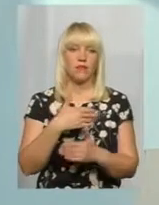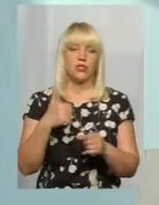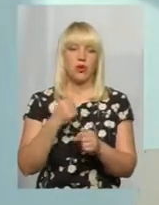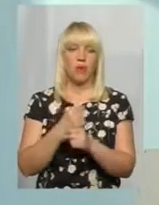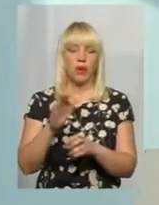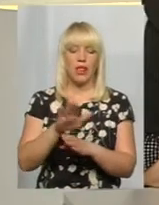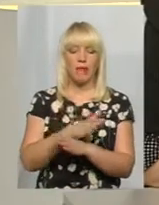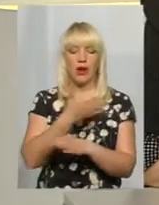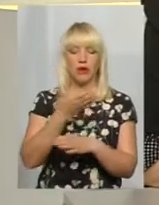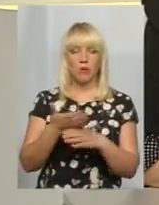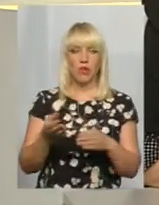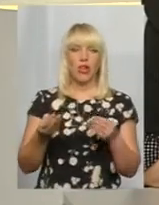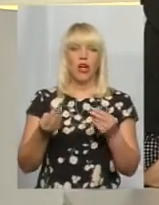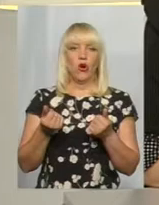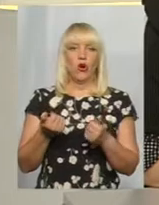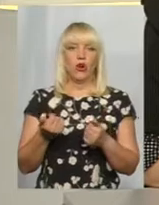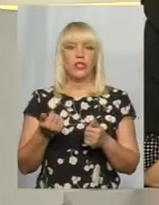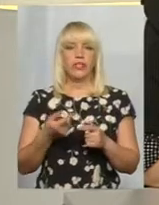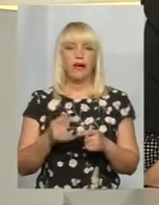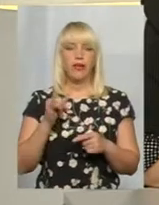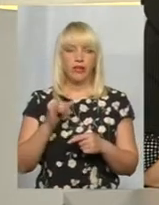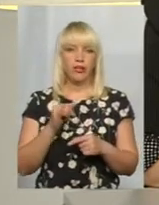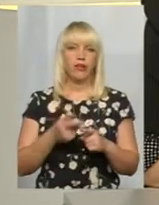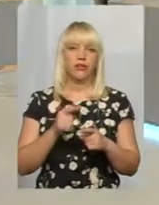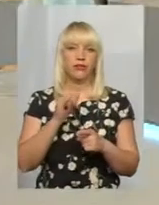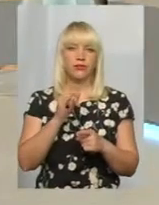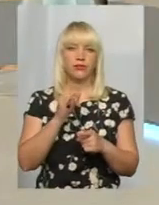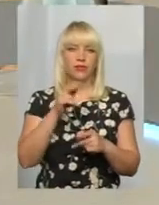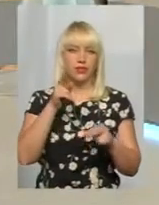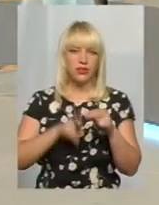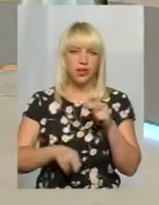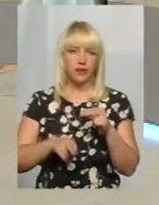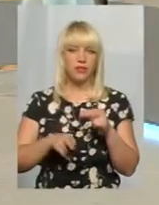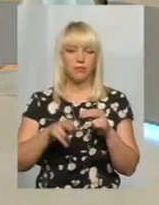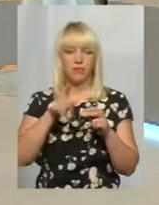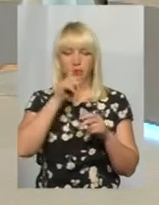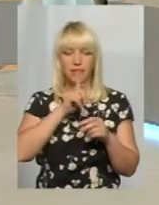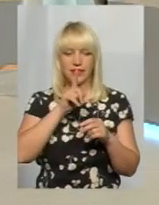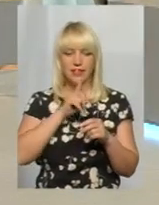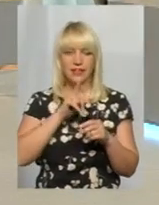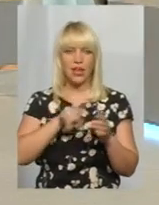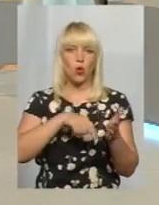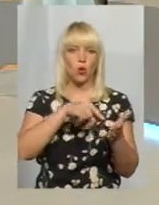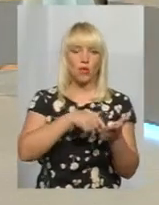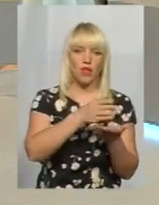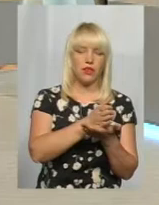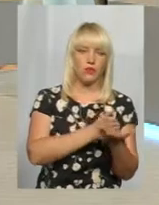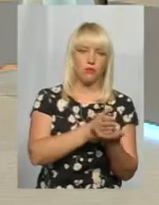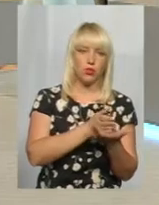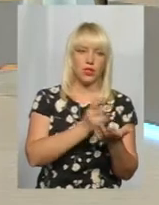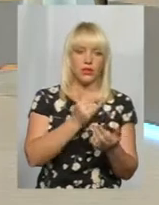перерозподіл коштів і наближення з кінцевих місяців з комунальних послуг на